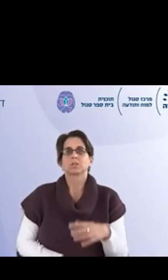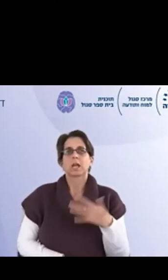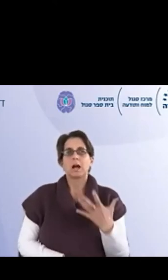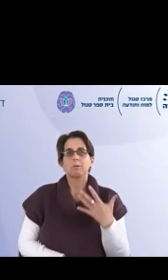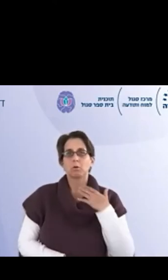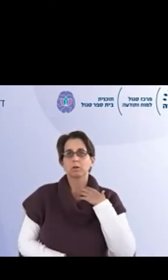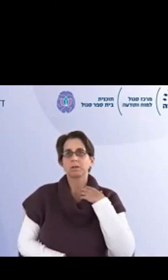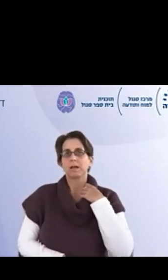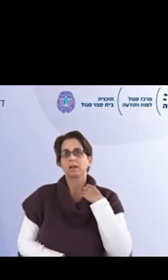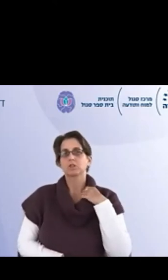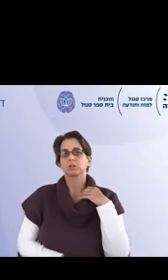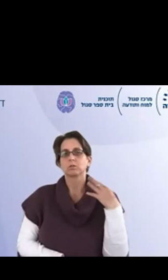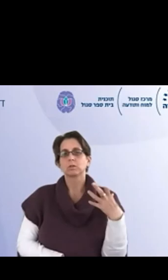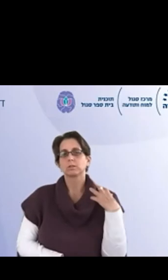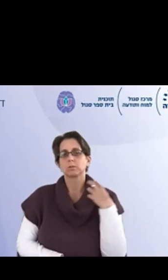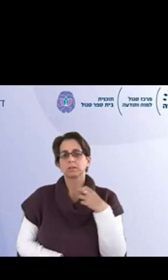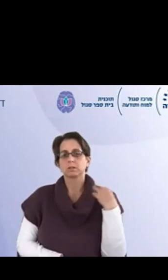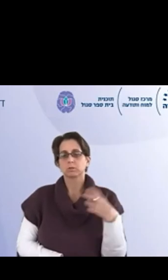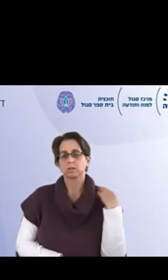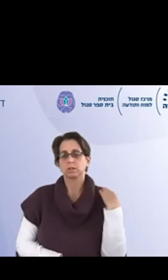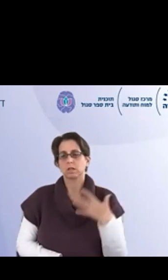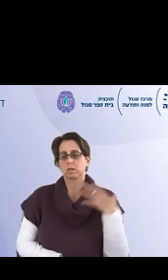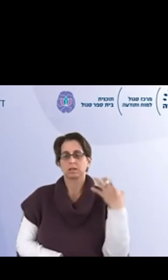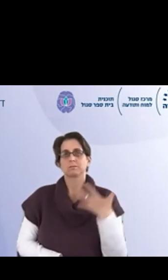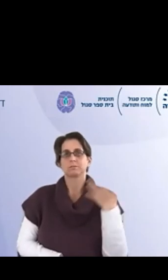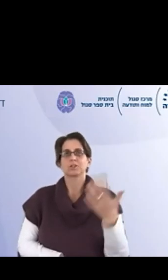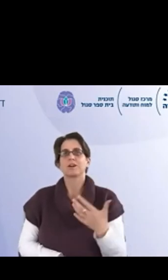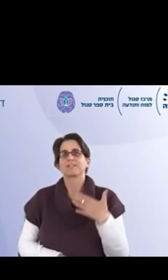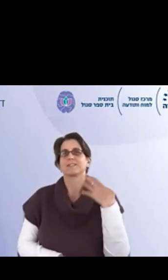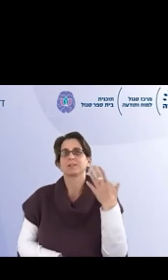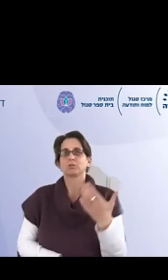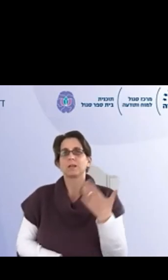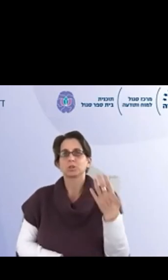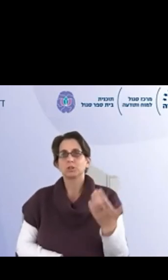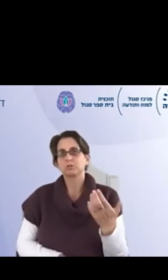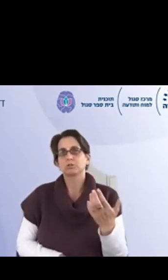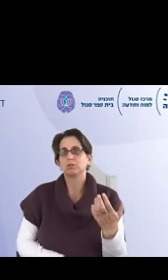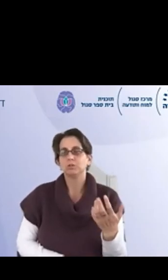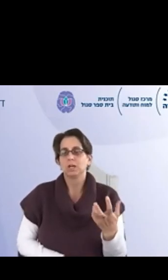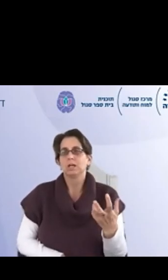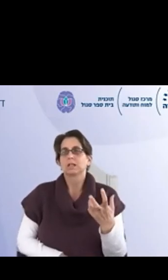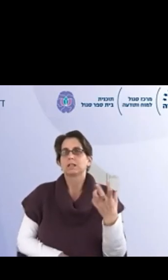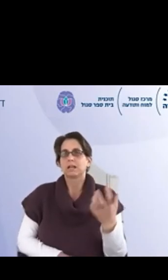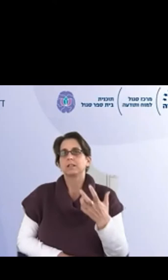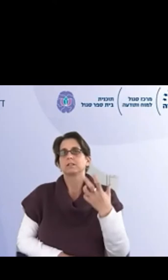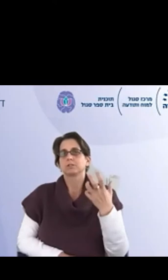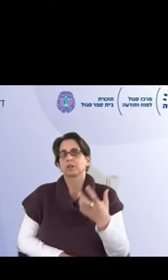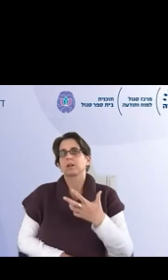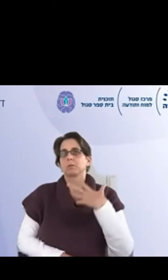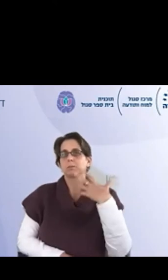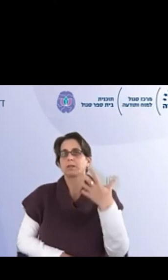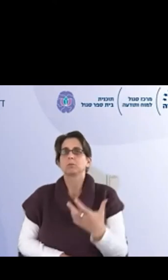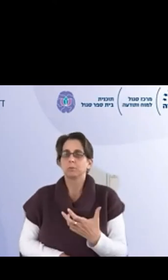ושלך ברור כמנהל שהתרגול הזה הוא באמת תרגול שתכך שנקרא לתחזק אותו ולהמשיך אותו כדי